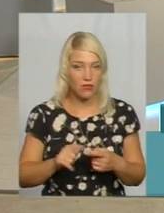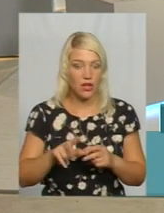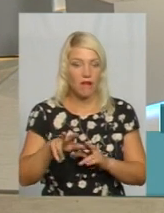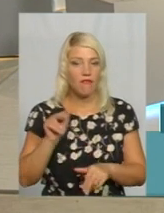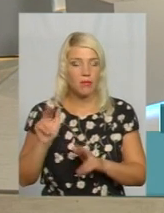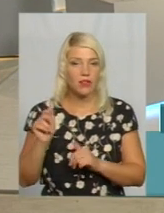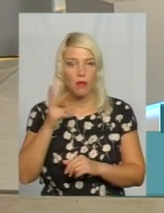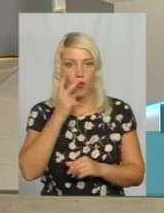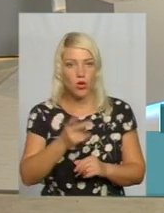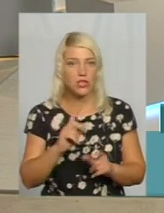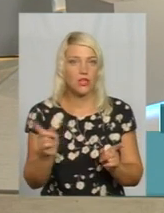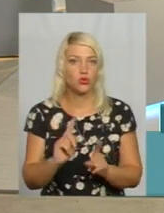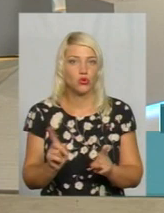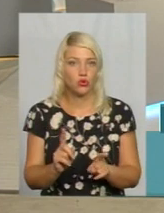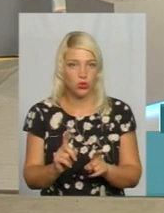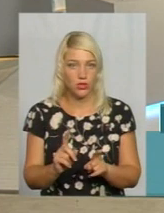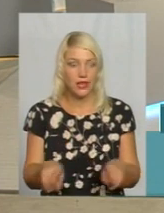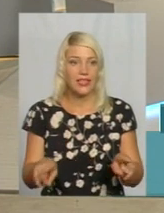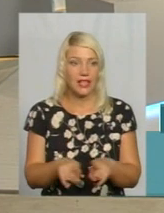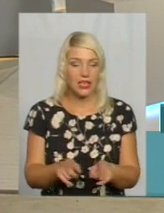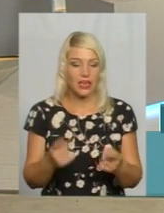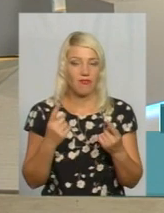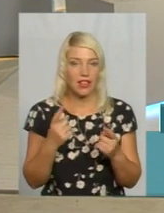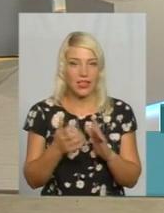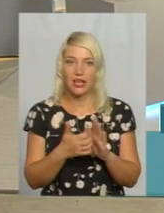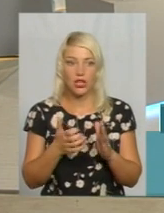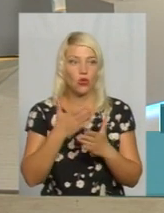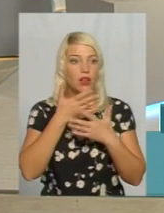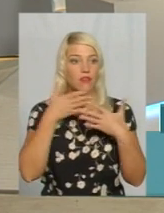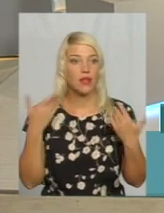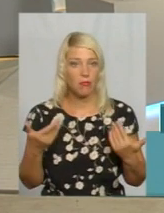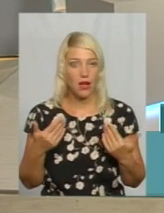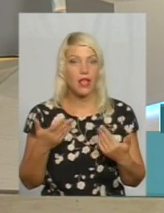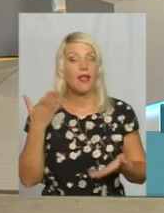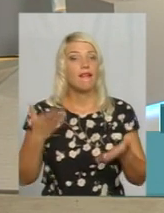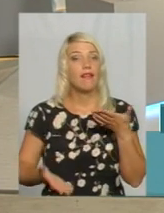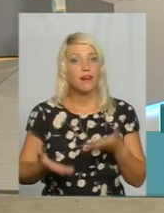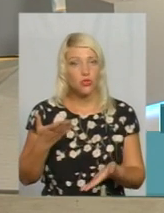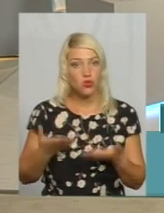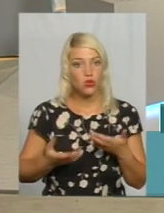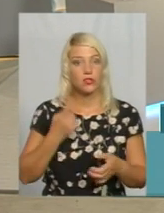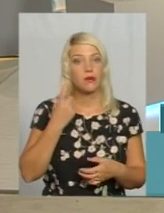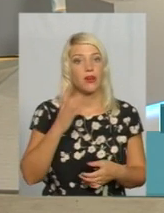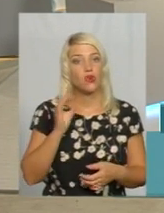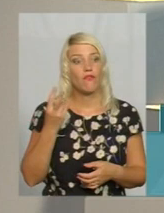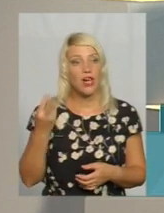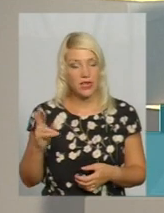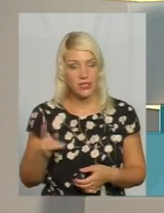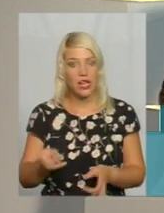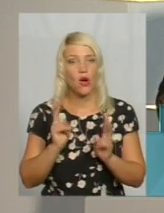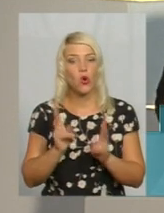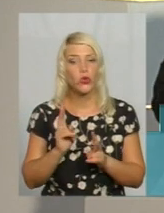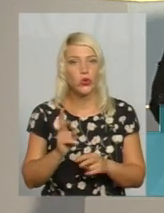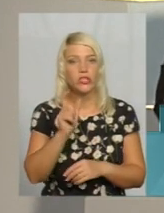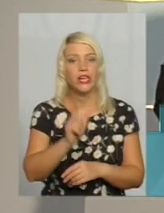вимкнення показало, що таких великих недоліків немає. От якщо з 1 вересня хтось з